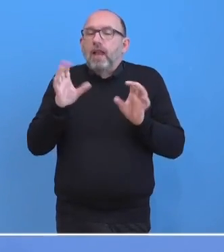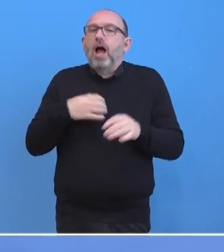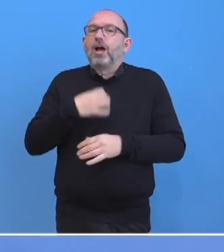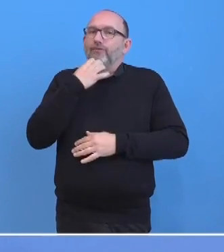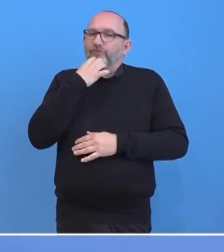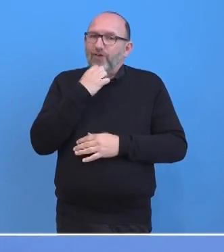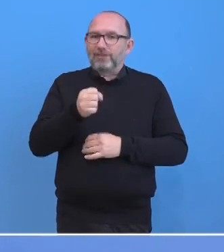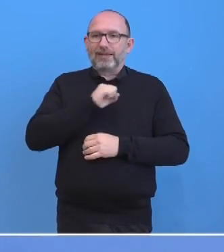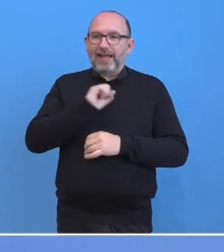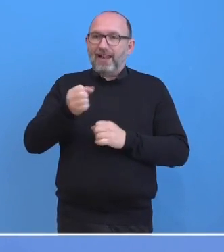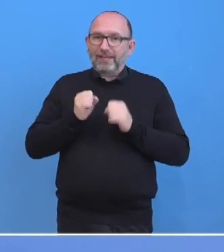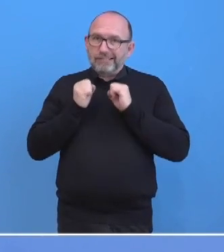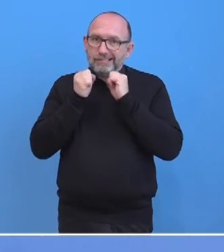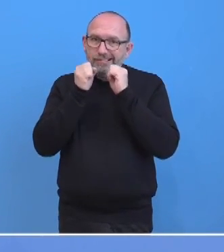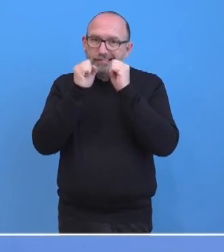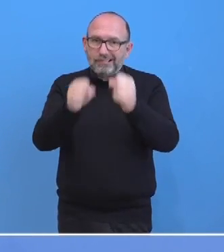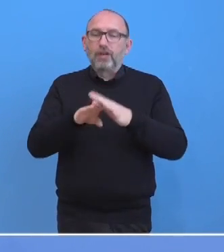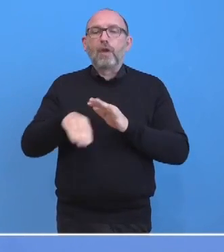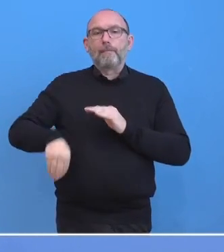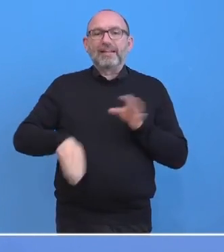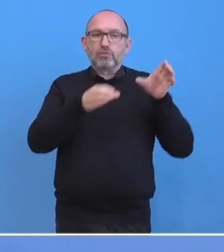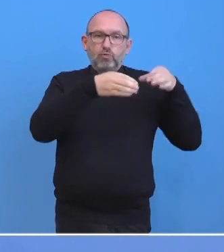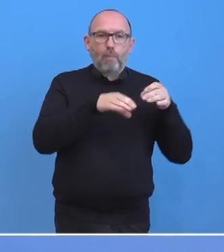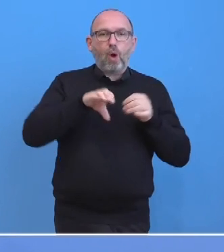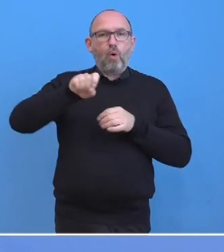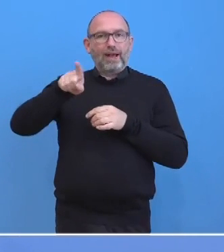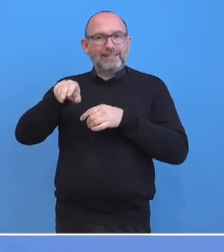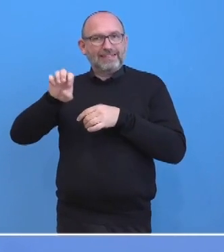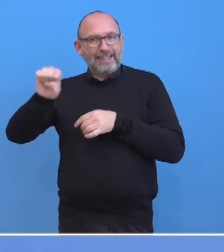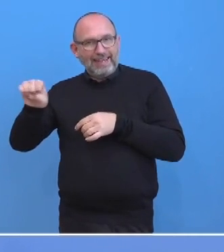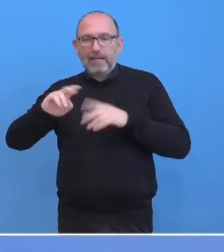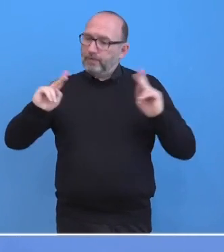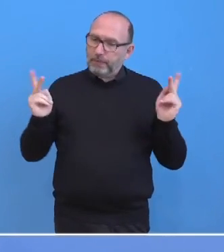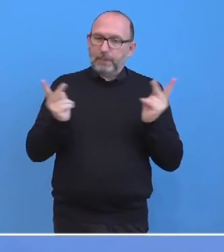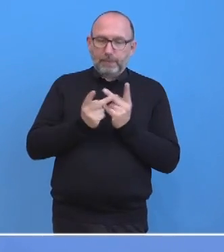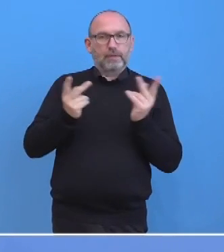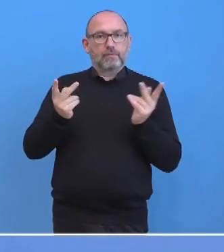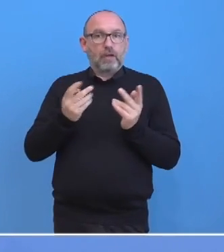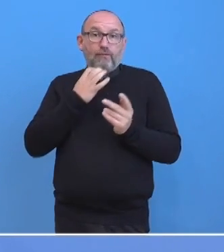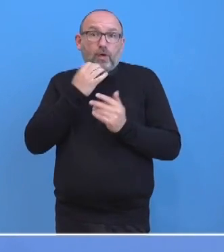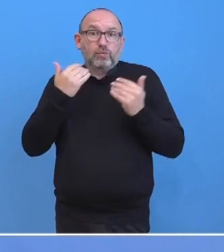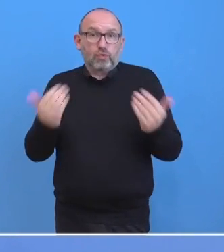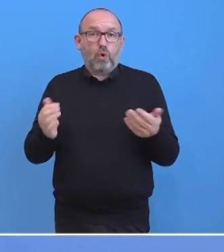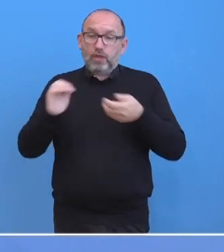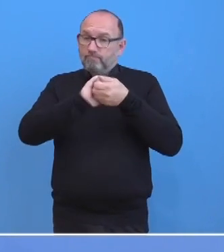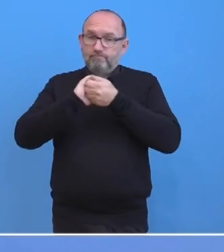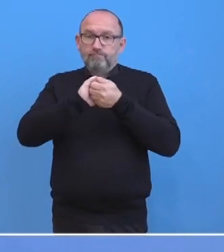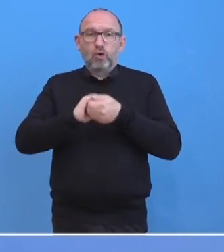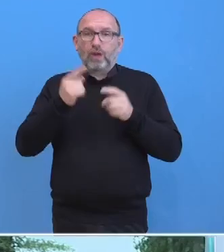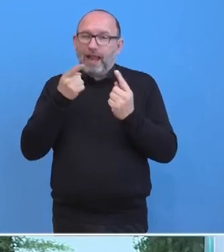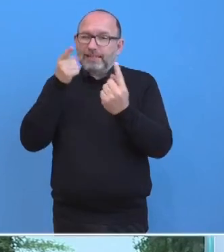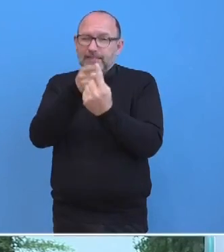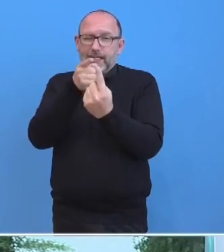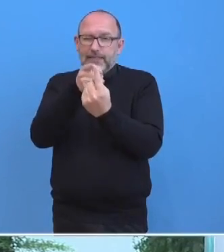alle Bemühungen, die es da gibt, über die Minsk-Gruppe und die OSZE konform miteinander sind und kompatibel und alle darauf hinwirken,